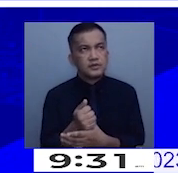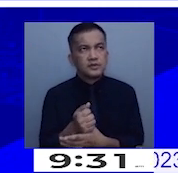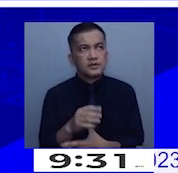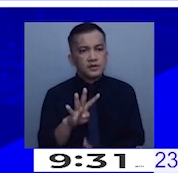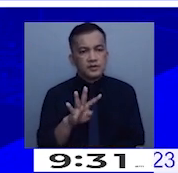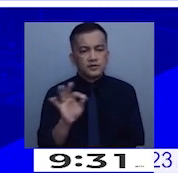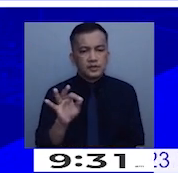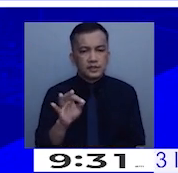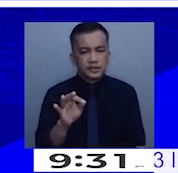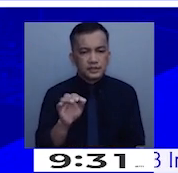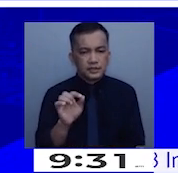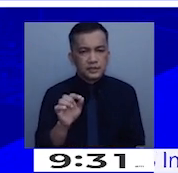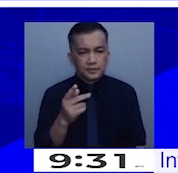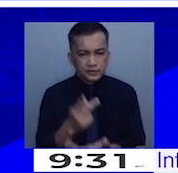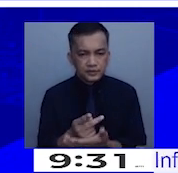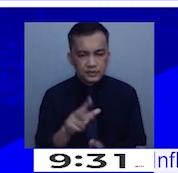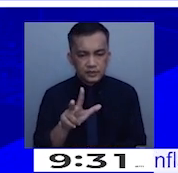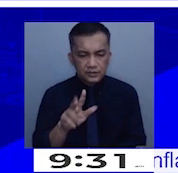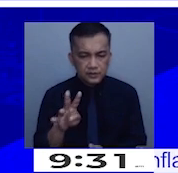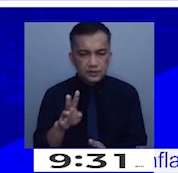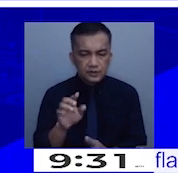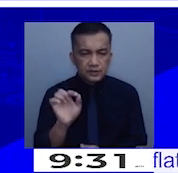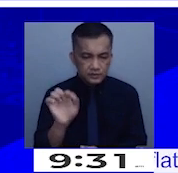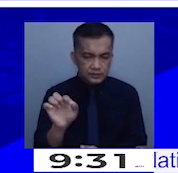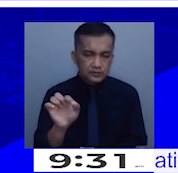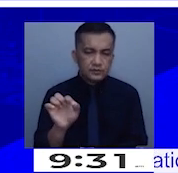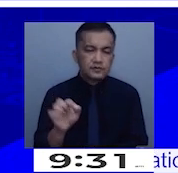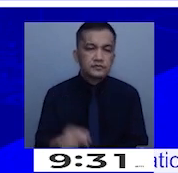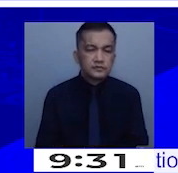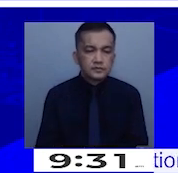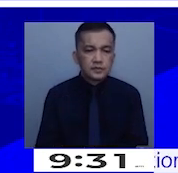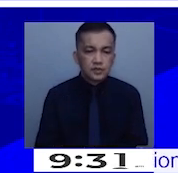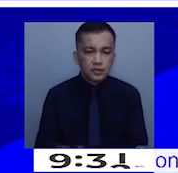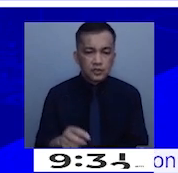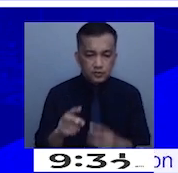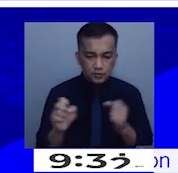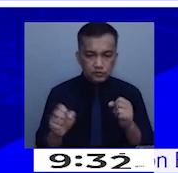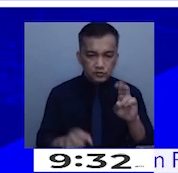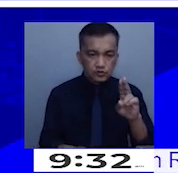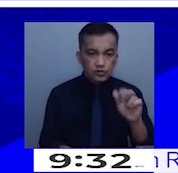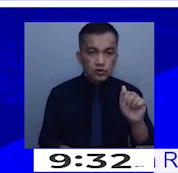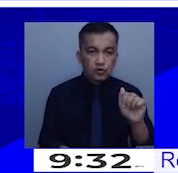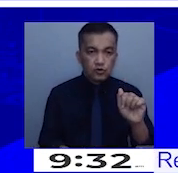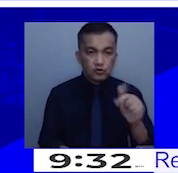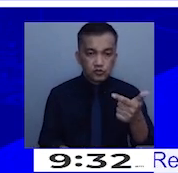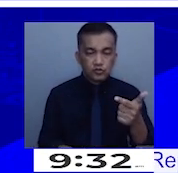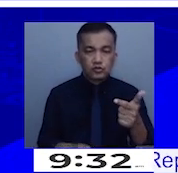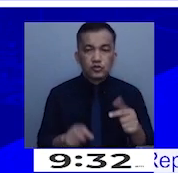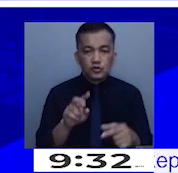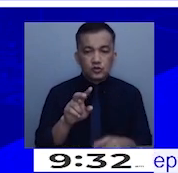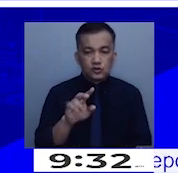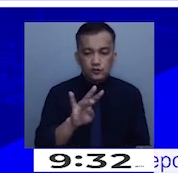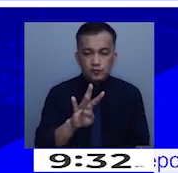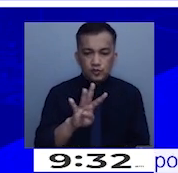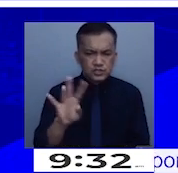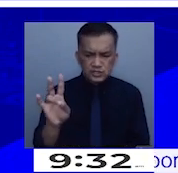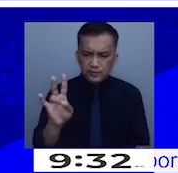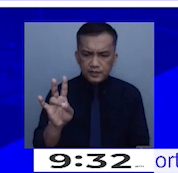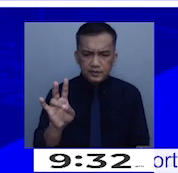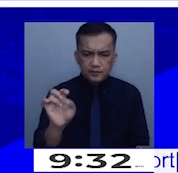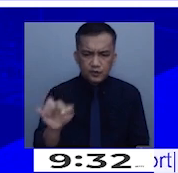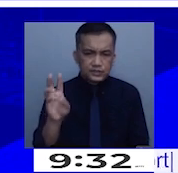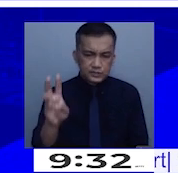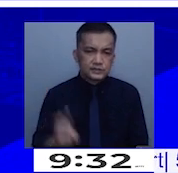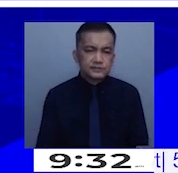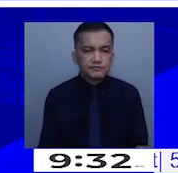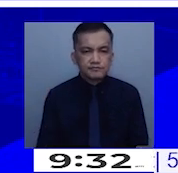pesos and 34 centavos versus noong August na 47 pesos and about 6 centavos.